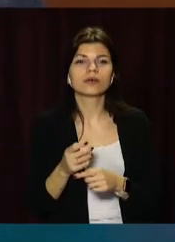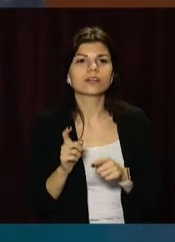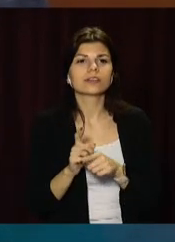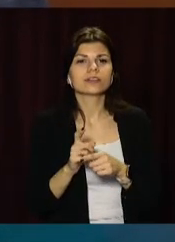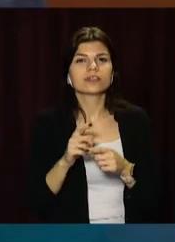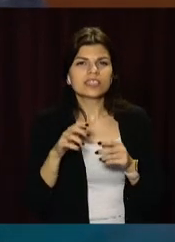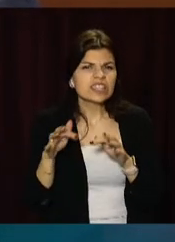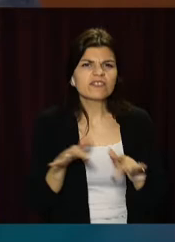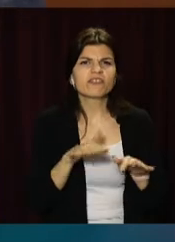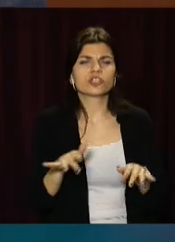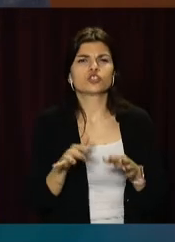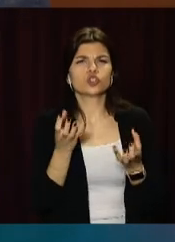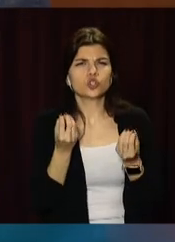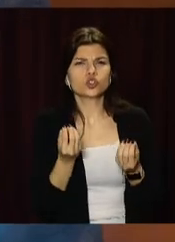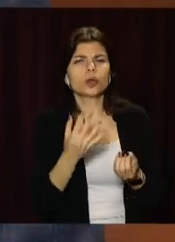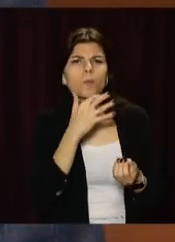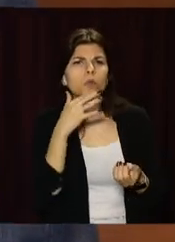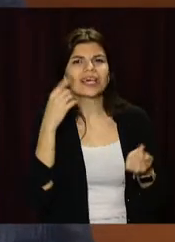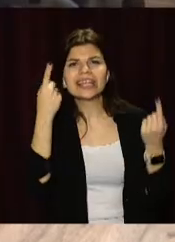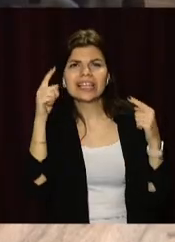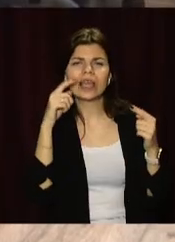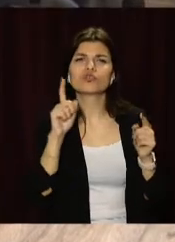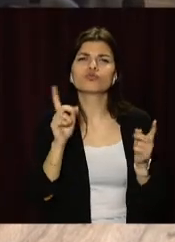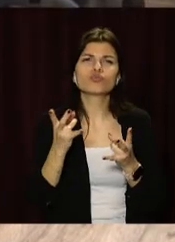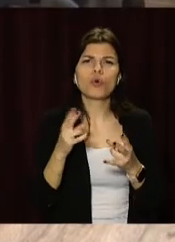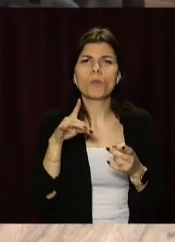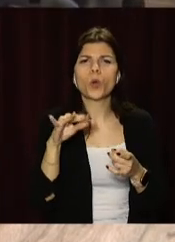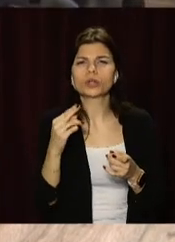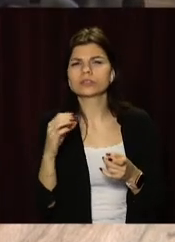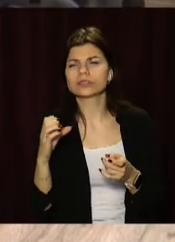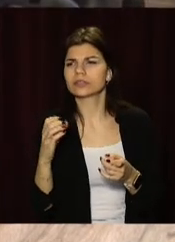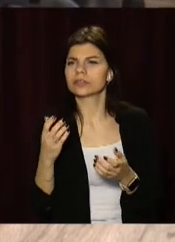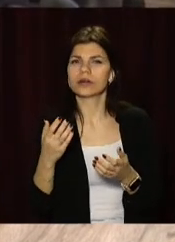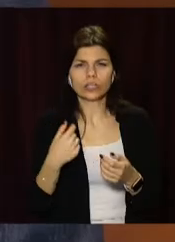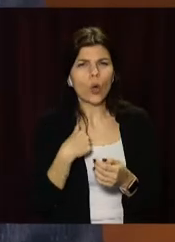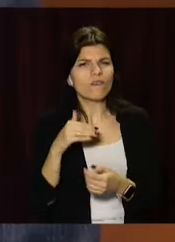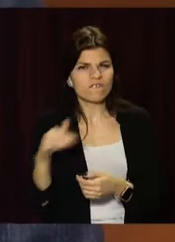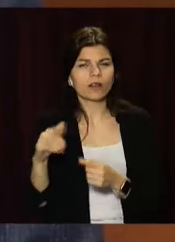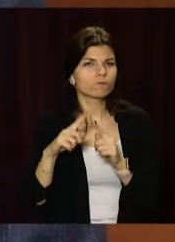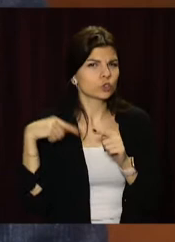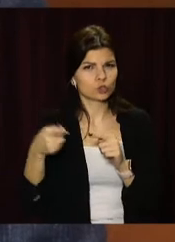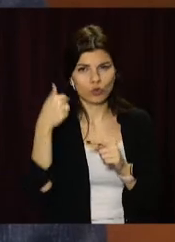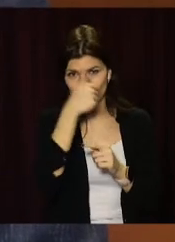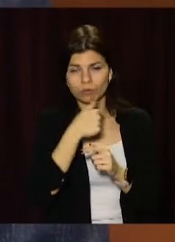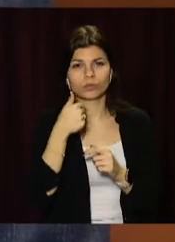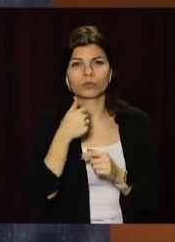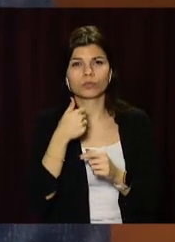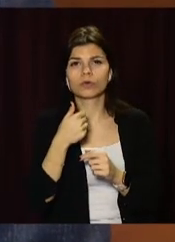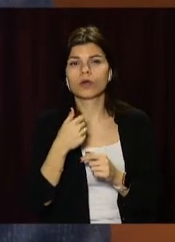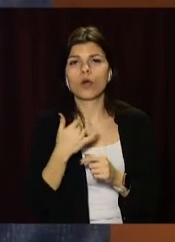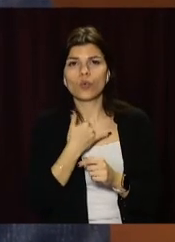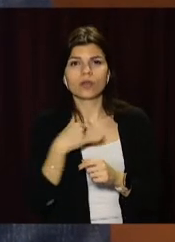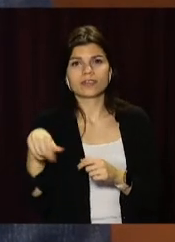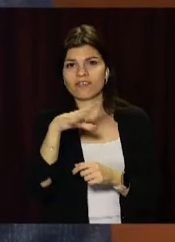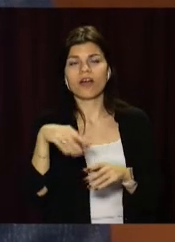багатьох процесів в нашій області. Я вважаю, що в наступному року у нас